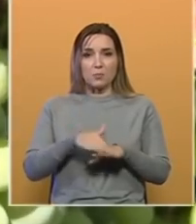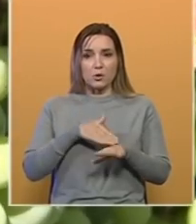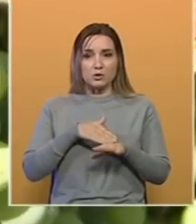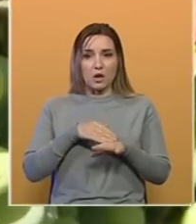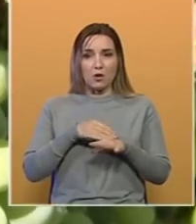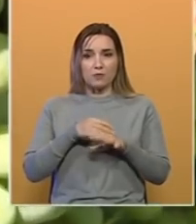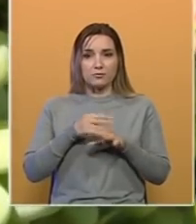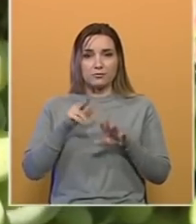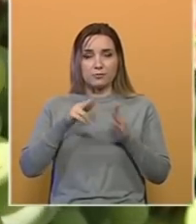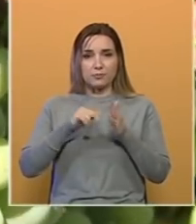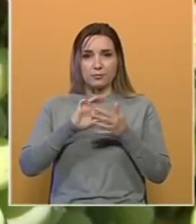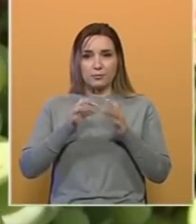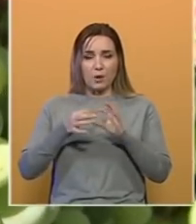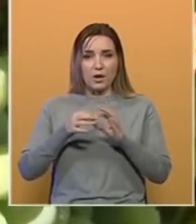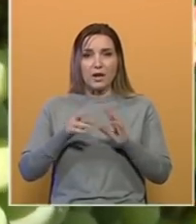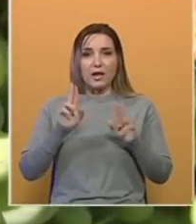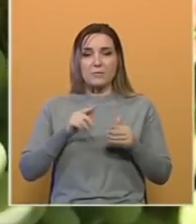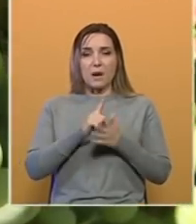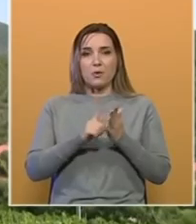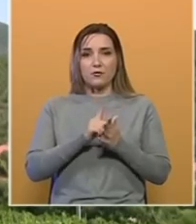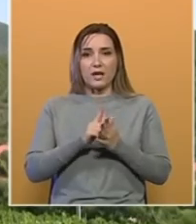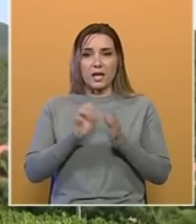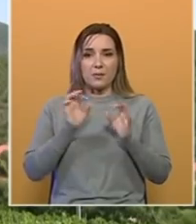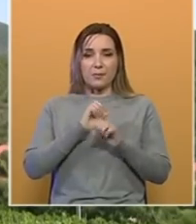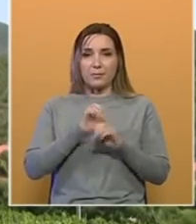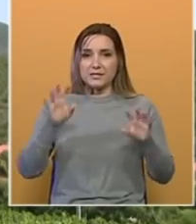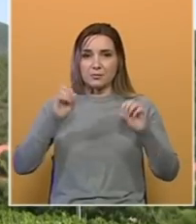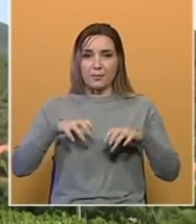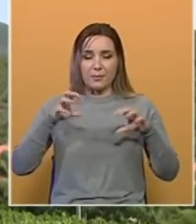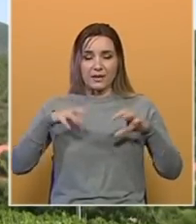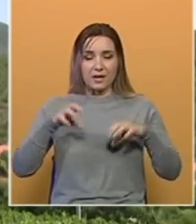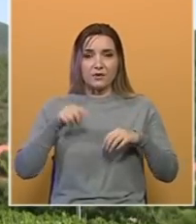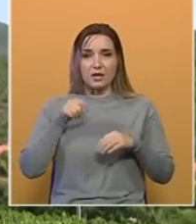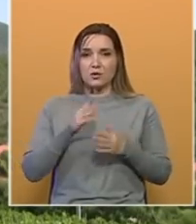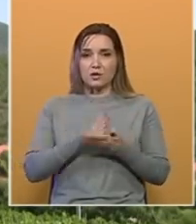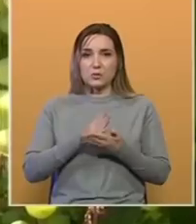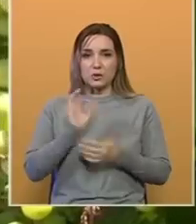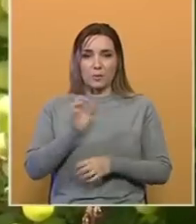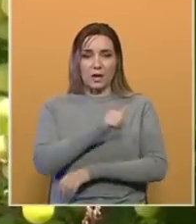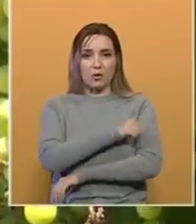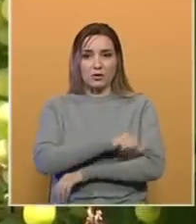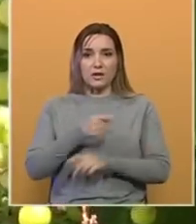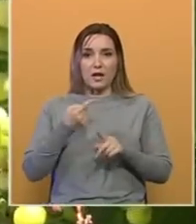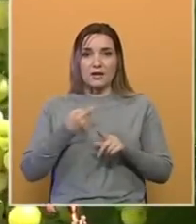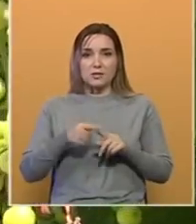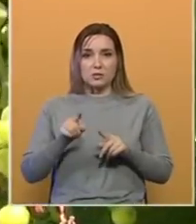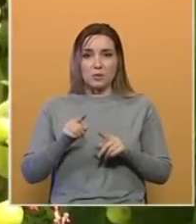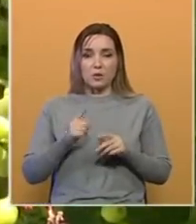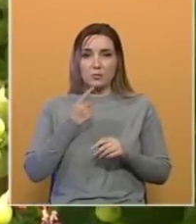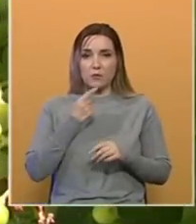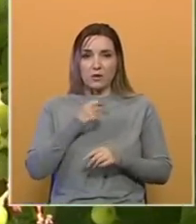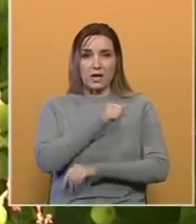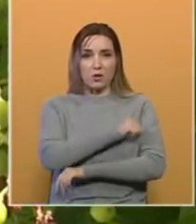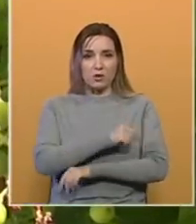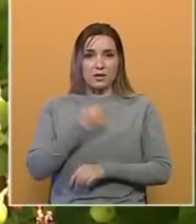šara, imamo vrijeme naklonjeno, bez padavina, tako da će biti dobra godina. Zbog izuzetno povoljne